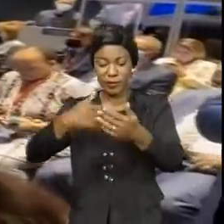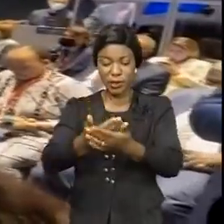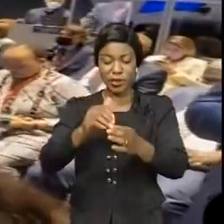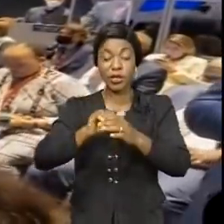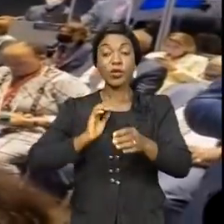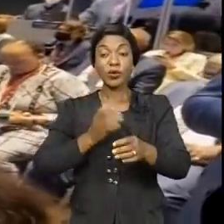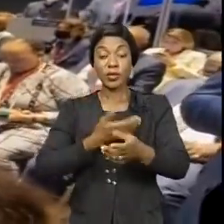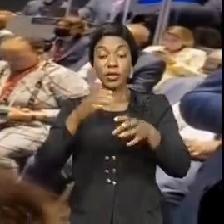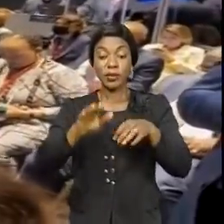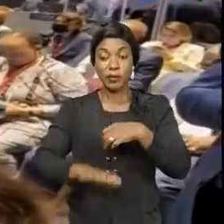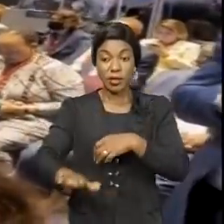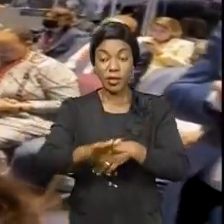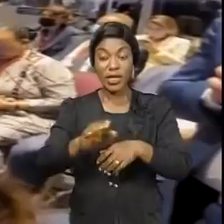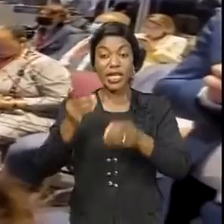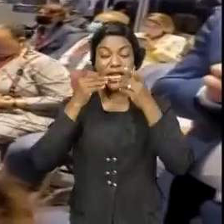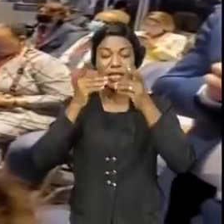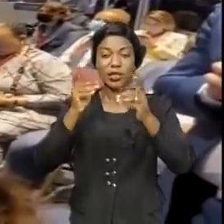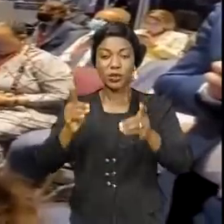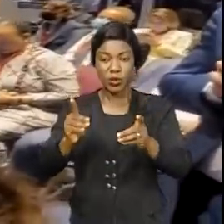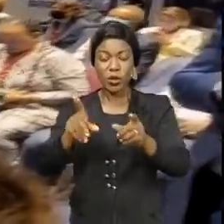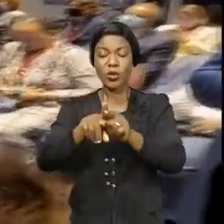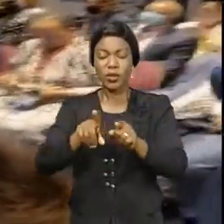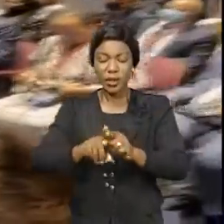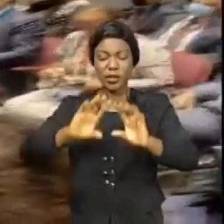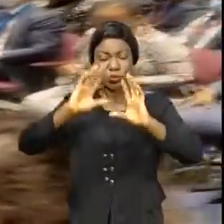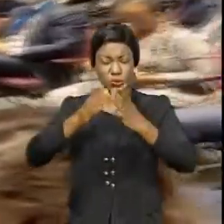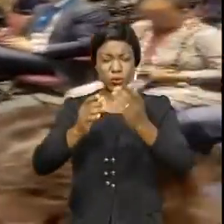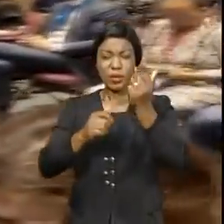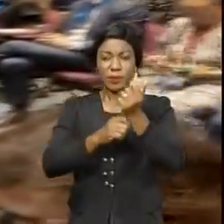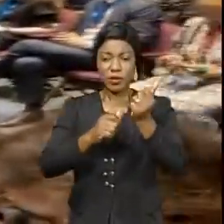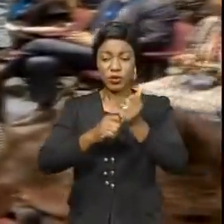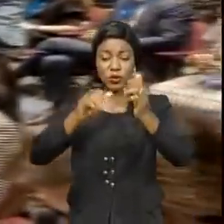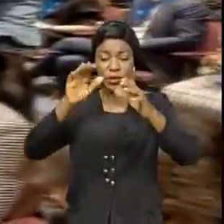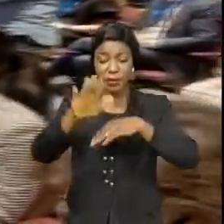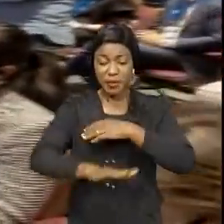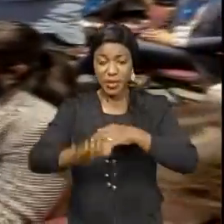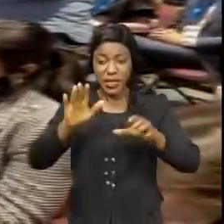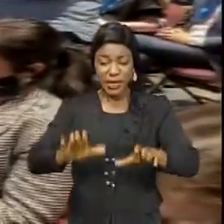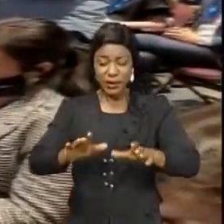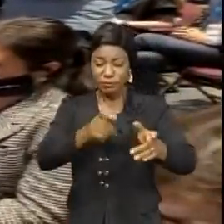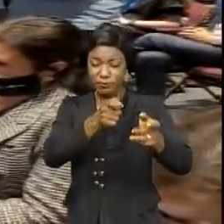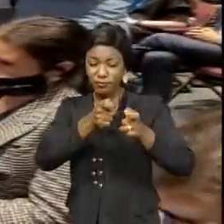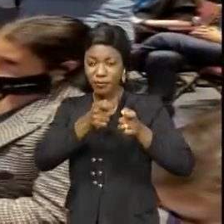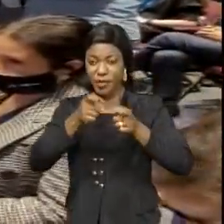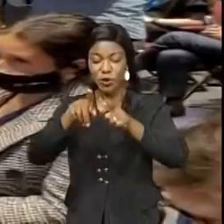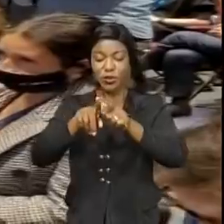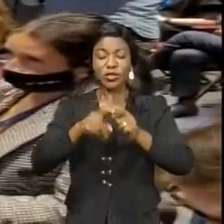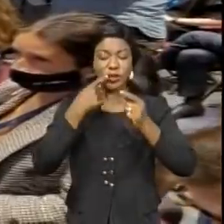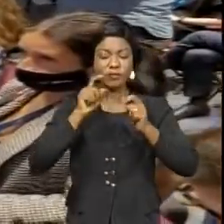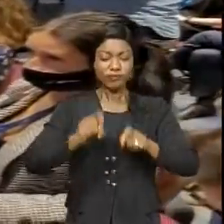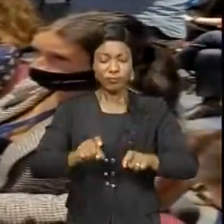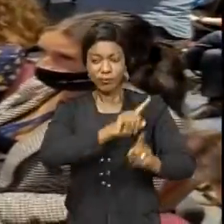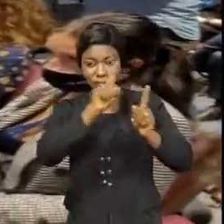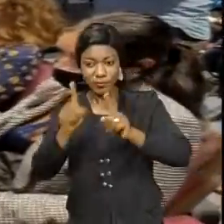Un discours qui a reçu un écho favorable du monde des affaires russes, qui s'est dit disposé à investir en